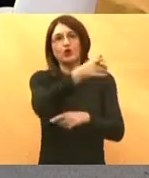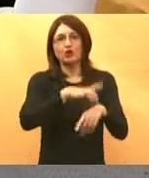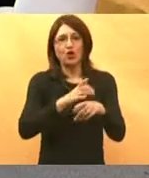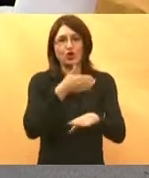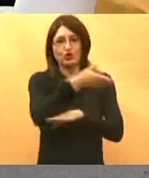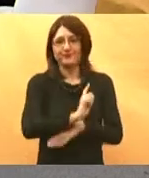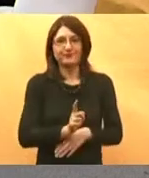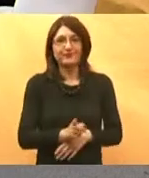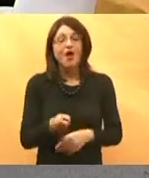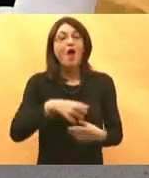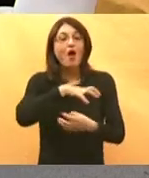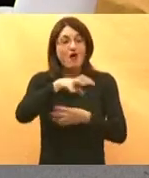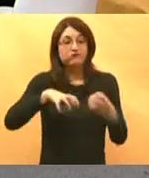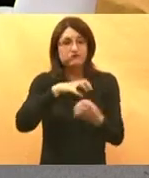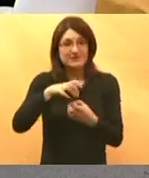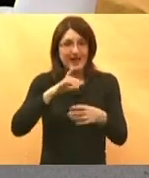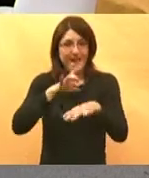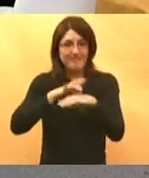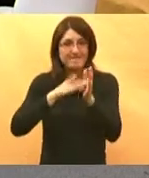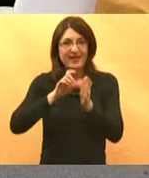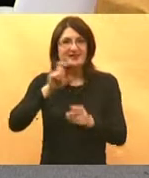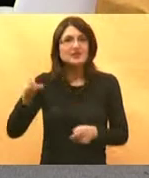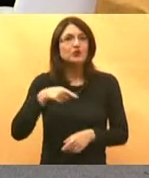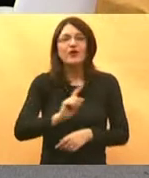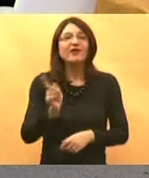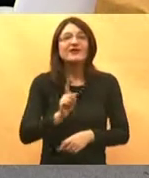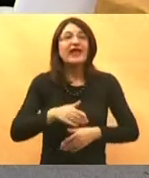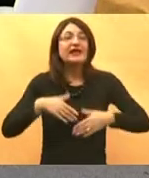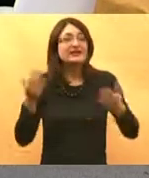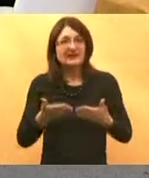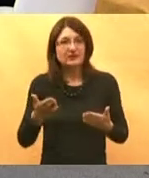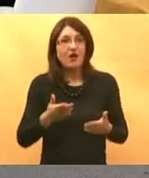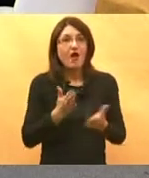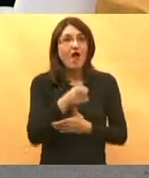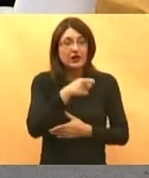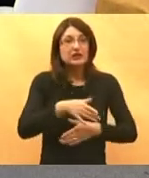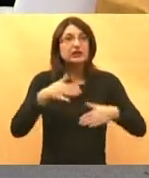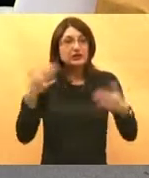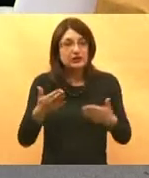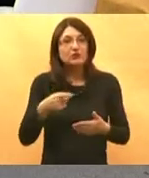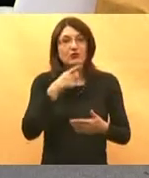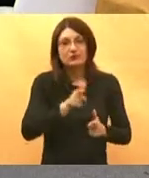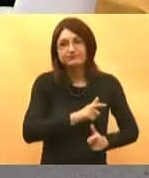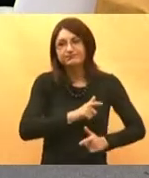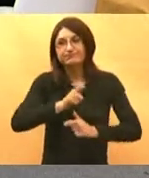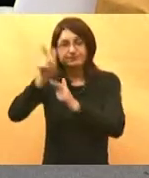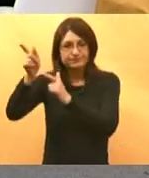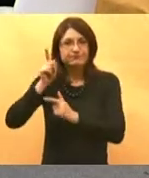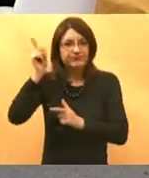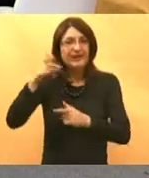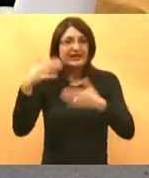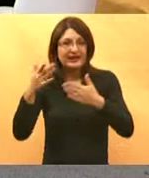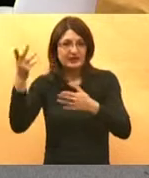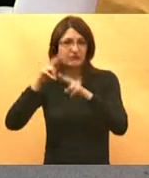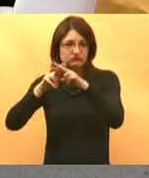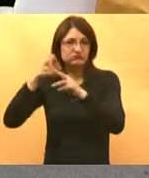treba znati da obiteljska medicina ne pokriva hitna stanja. U slučaju hitnosti postoji hitna služba koja je ustrojena u cijeloj Hrvatskoj i koji je